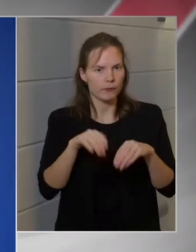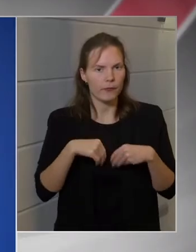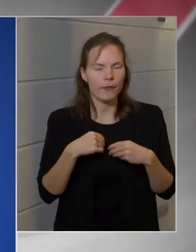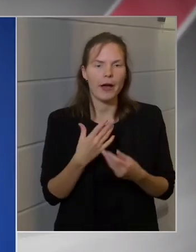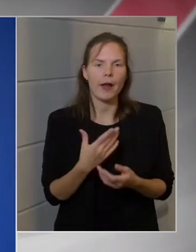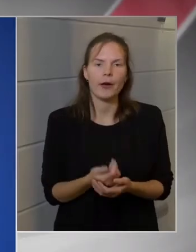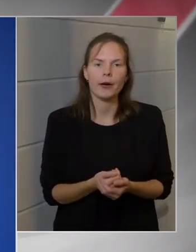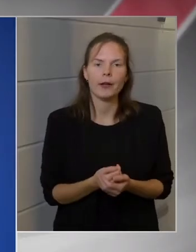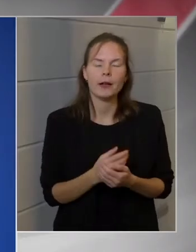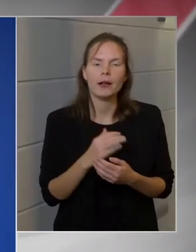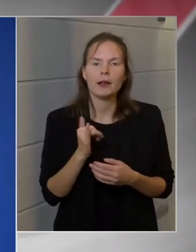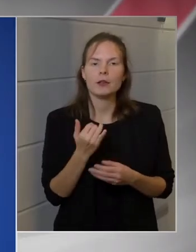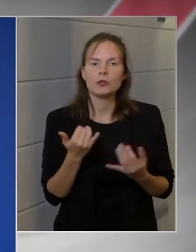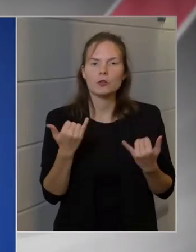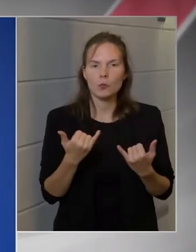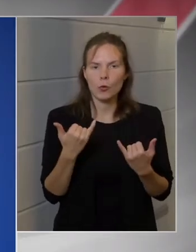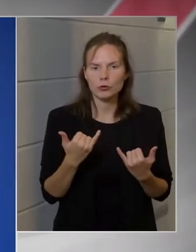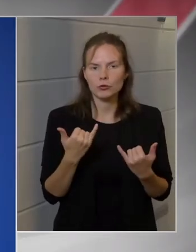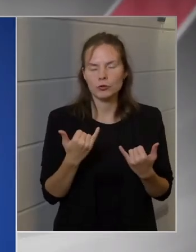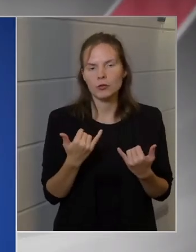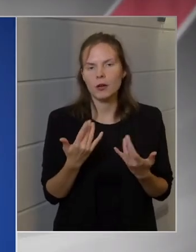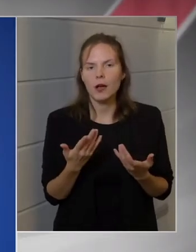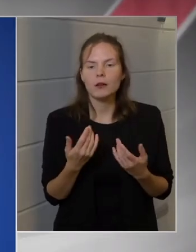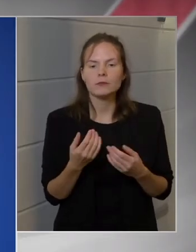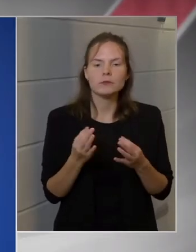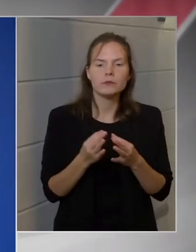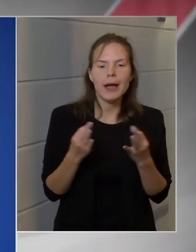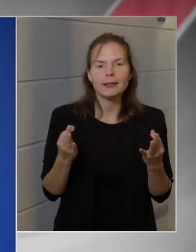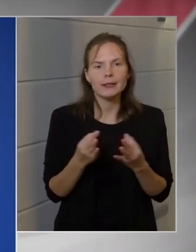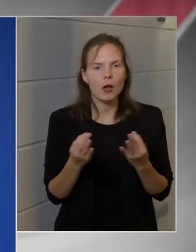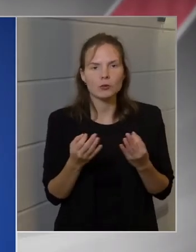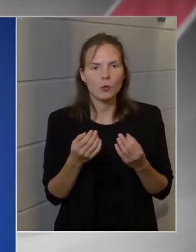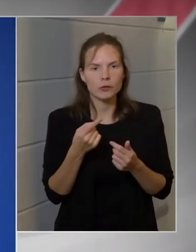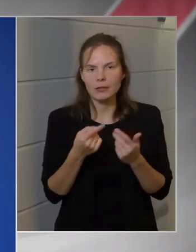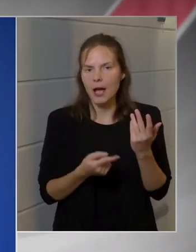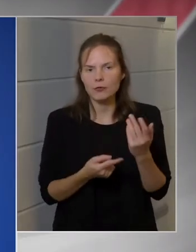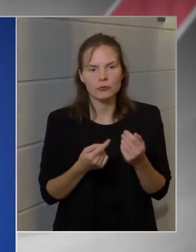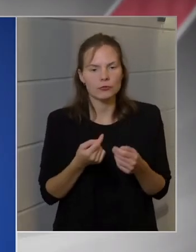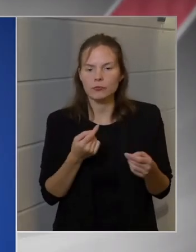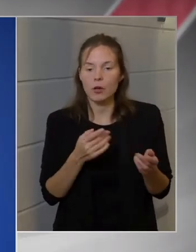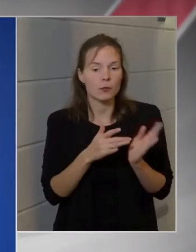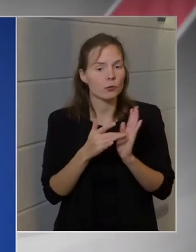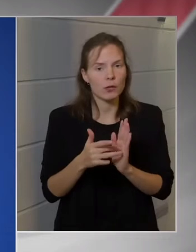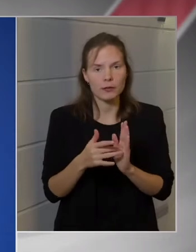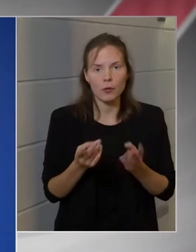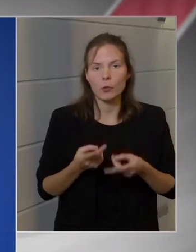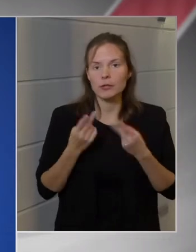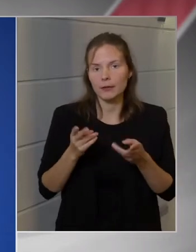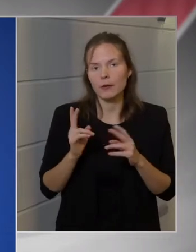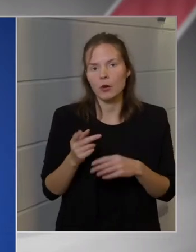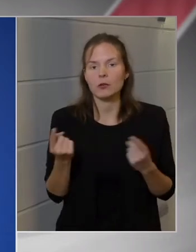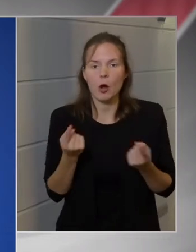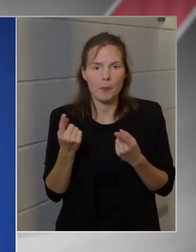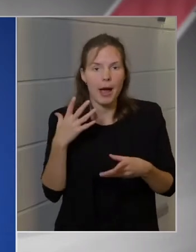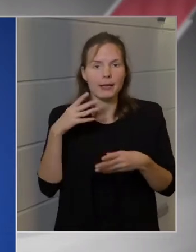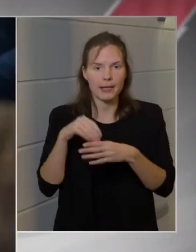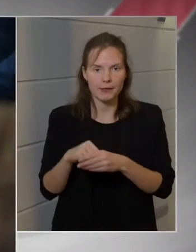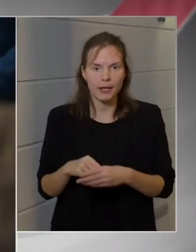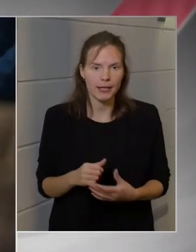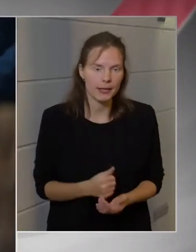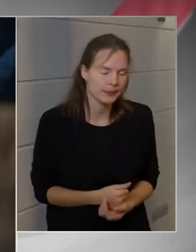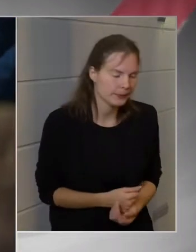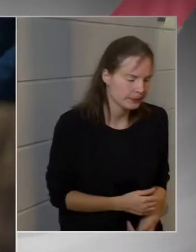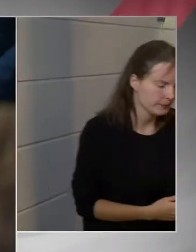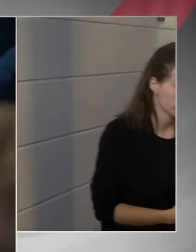és pillanatnyilag az eddigi megnyilatkozásai arra utalnak, hogy nagy kedve van a magyar választási kampányban is részt venni.